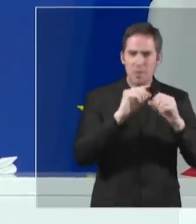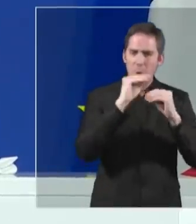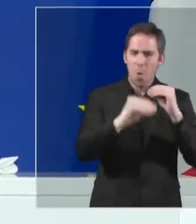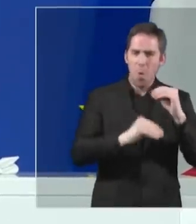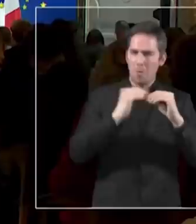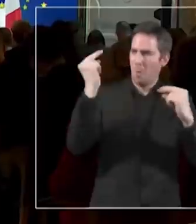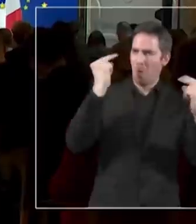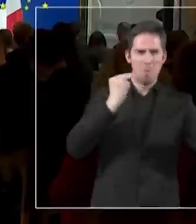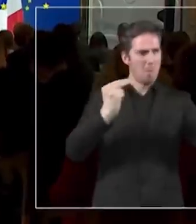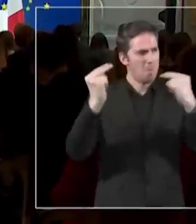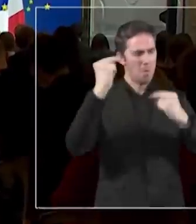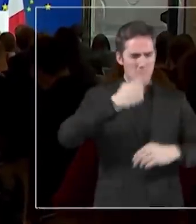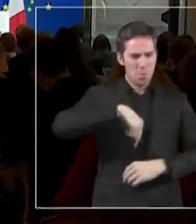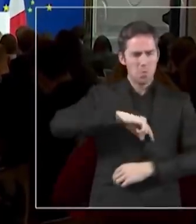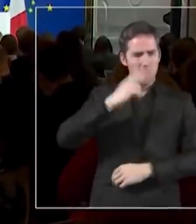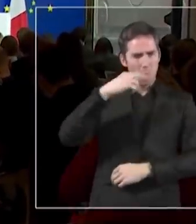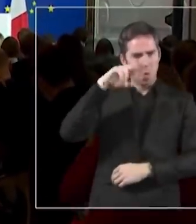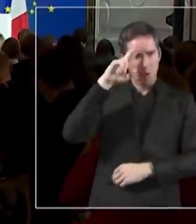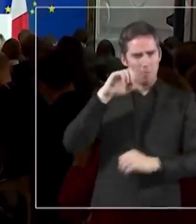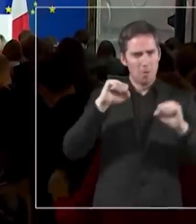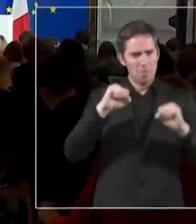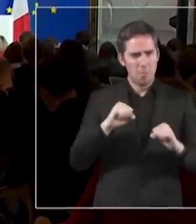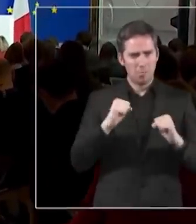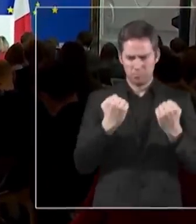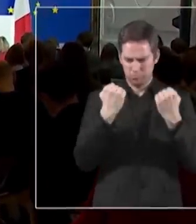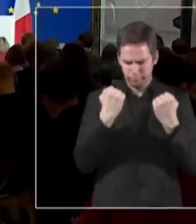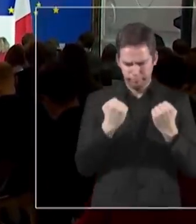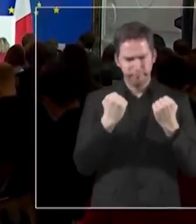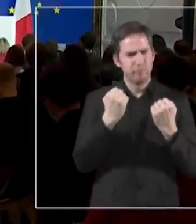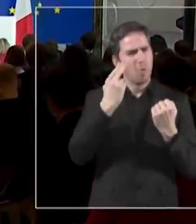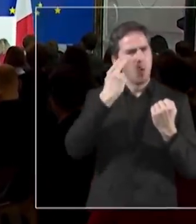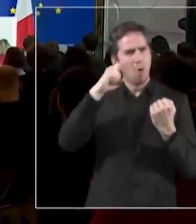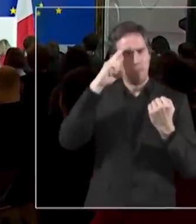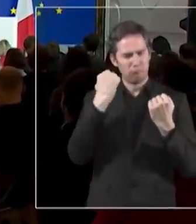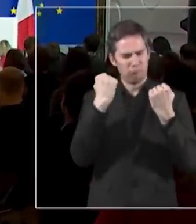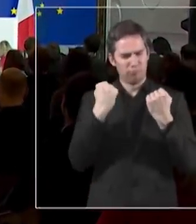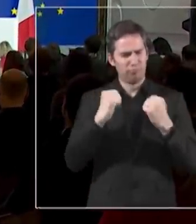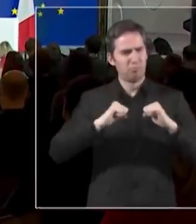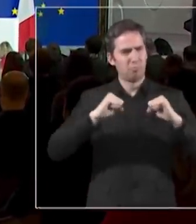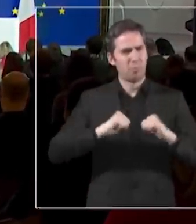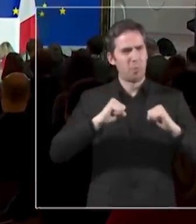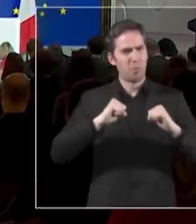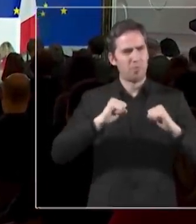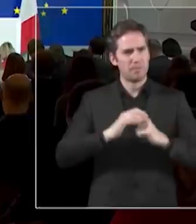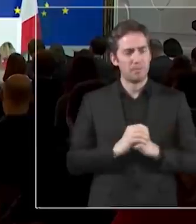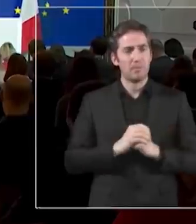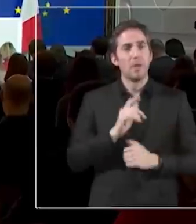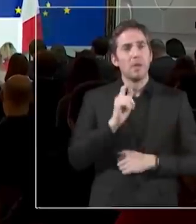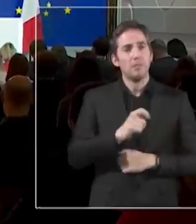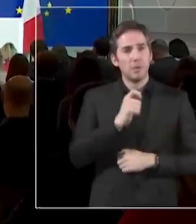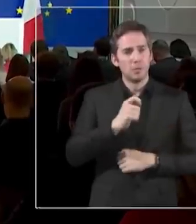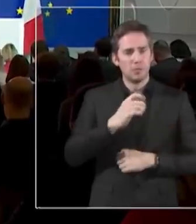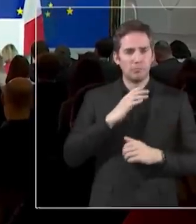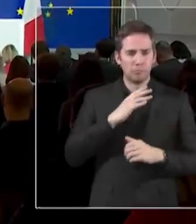demain, nous devons garantir le positionnement de l'Europe, notre capacité à avoir évidemment des champions,